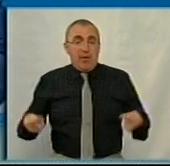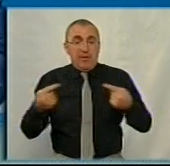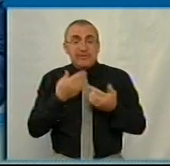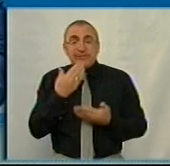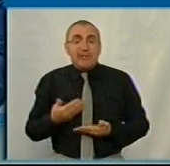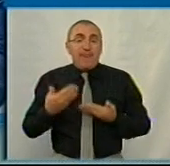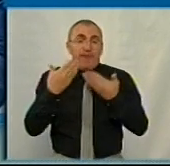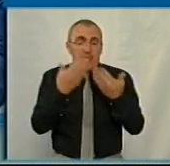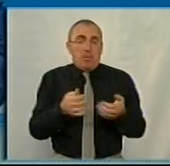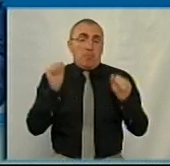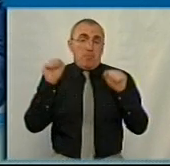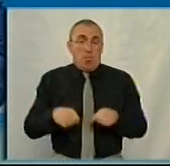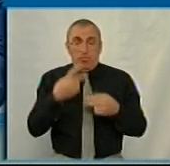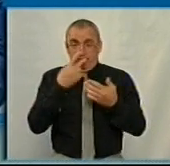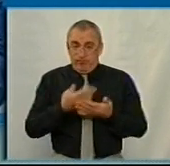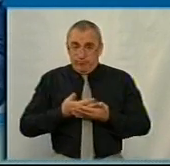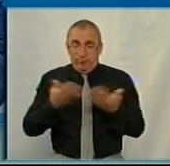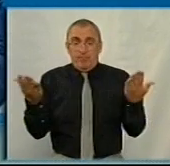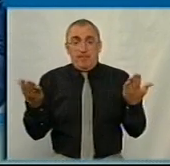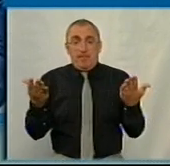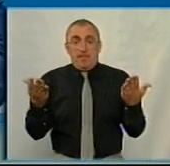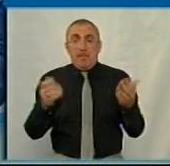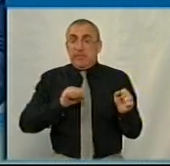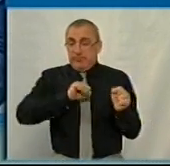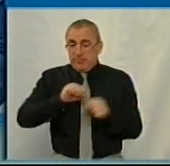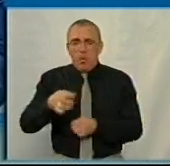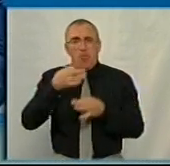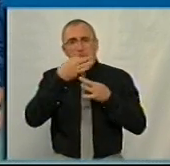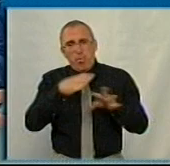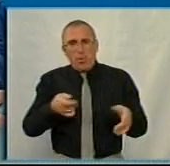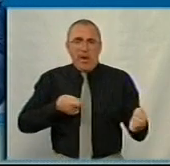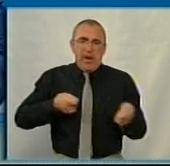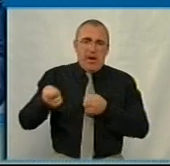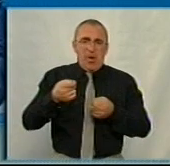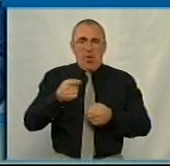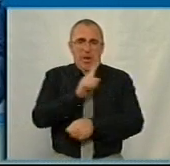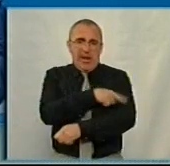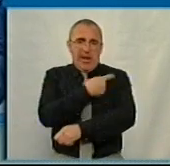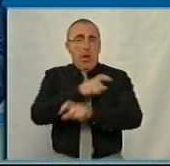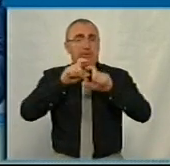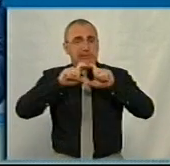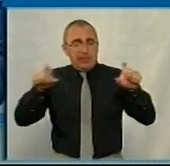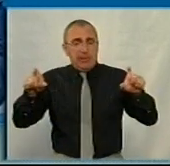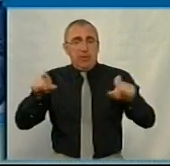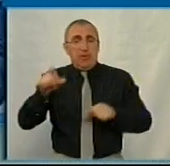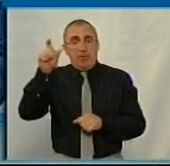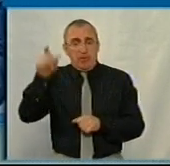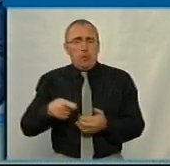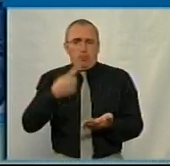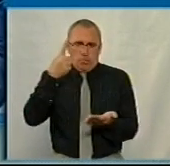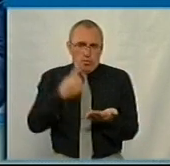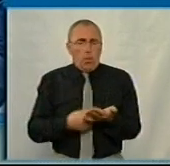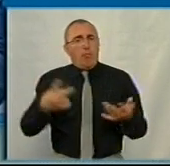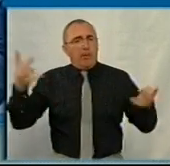звіт може продемонструвати і пройти захист будь-який керівник будь-якого лікувального закладу, і він доведе